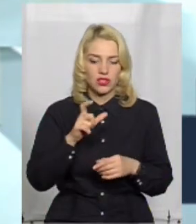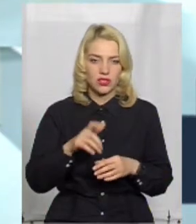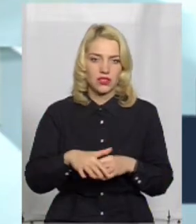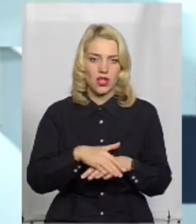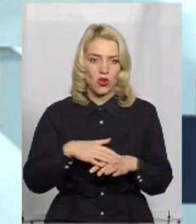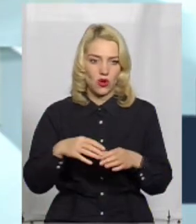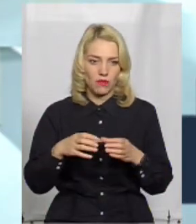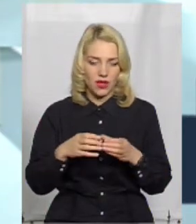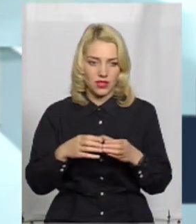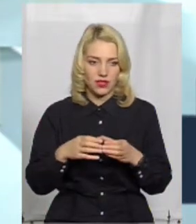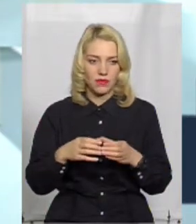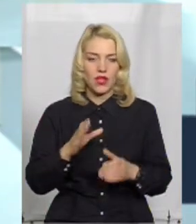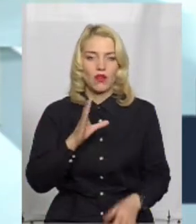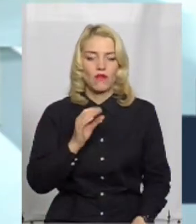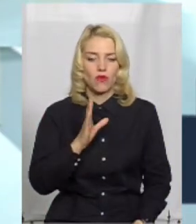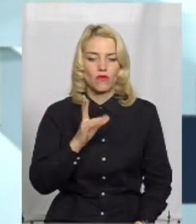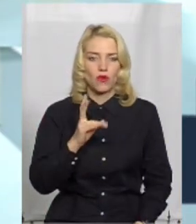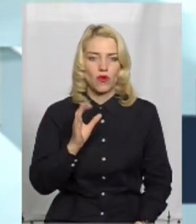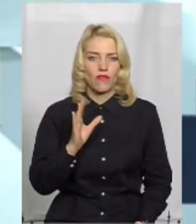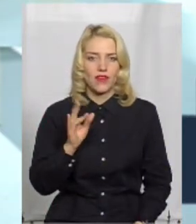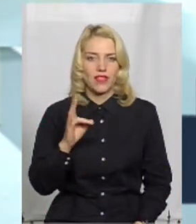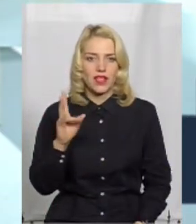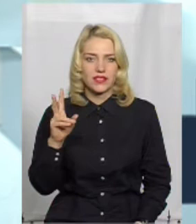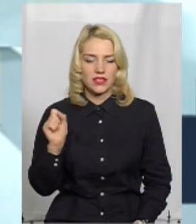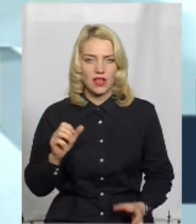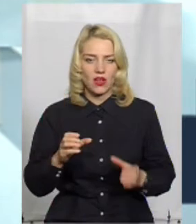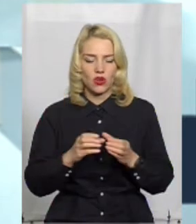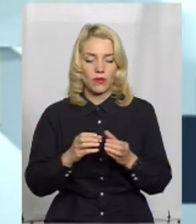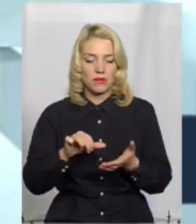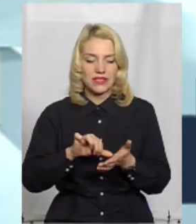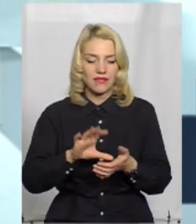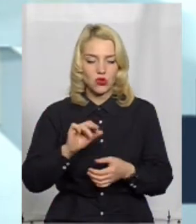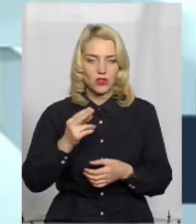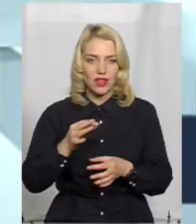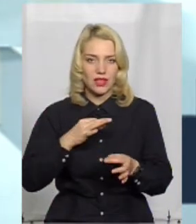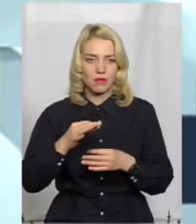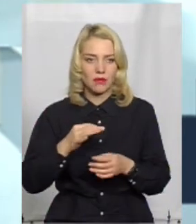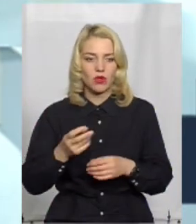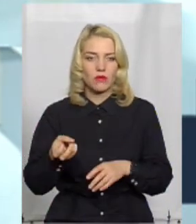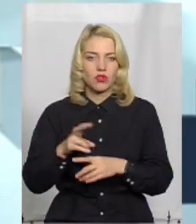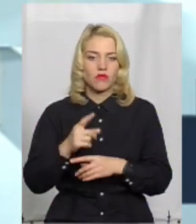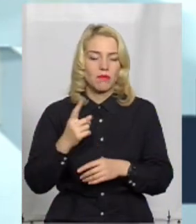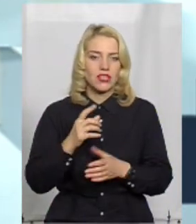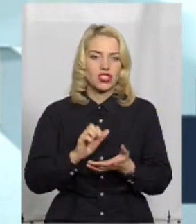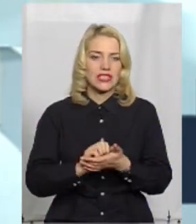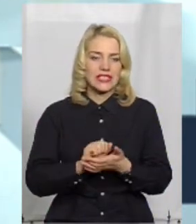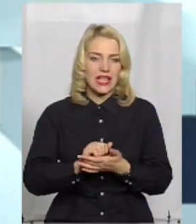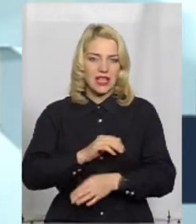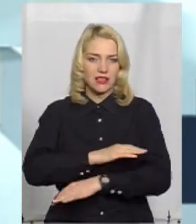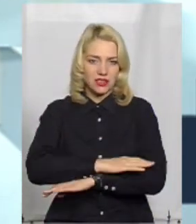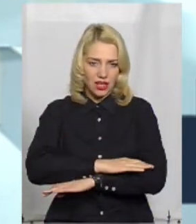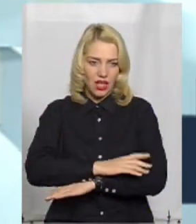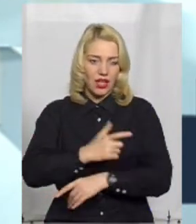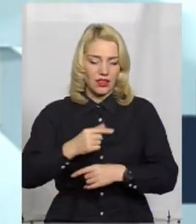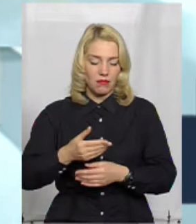якщо бути чесно, в Ковенецька громада, представник соціальних перемовників прийшов на перші заняття, де ми проводили також,